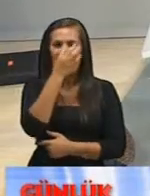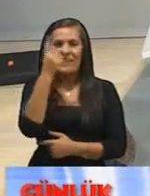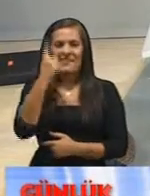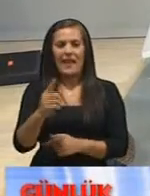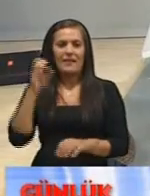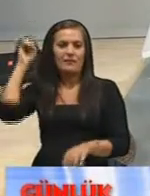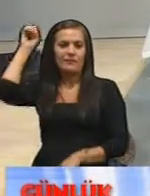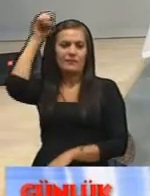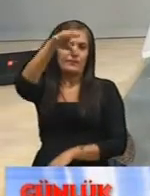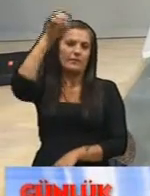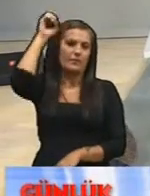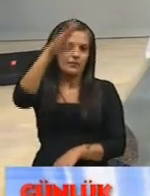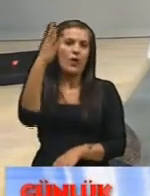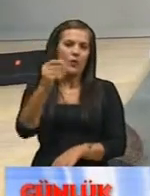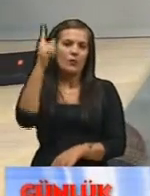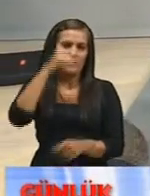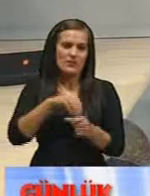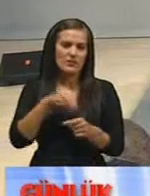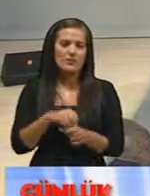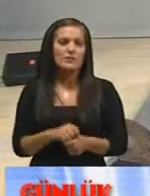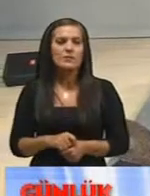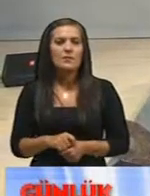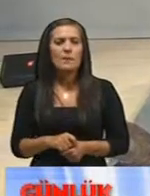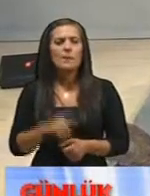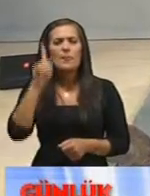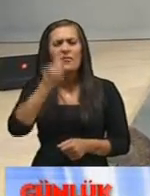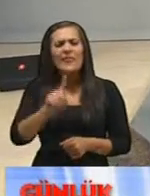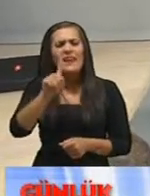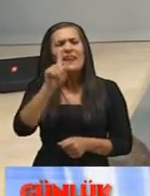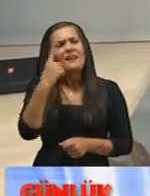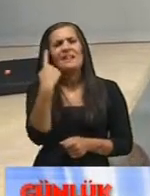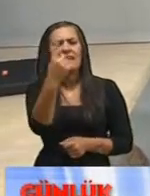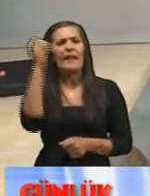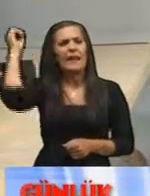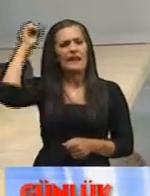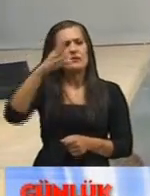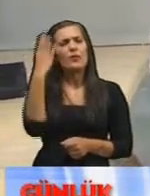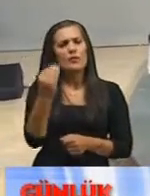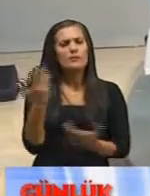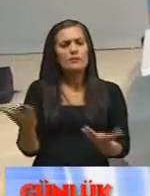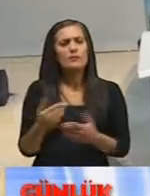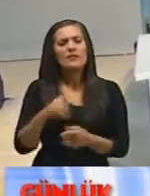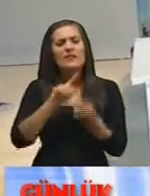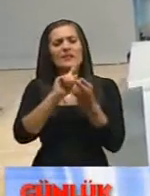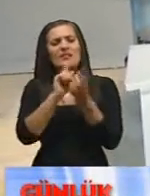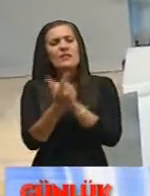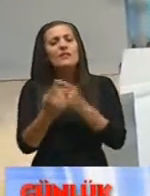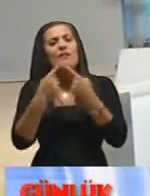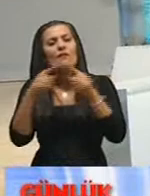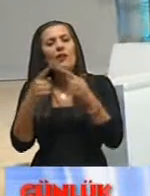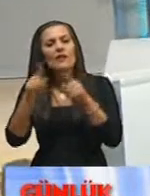yönden bakıldığı için tek açıdan böyle bir şey kullanabilirsiniz tek açıdan baksak dahi çeşitli farklı